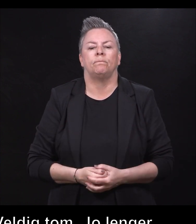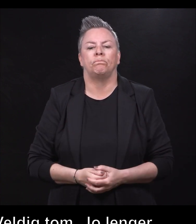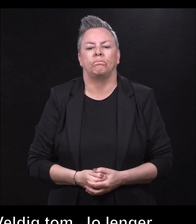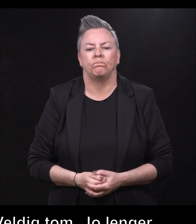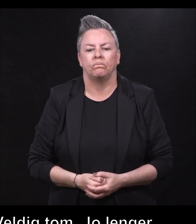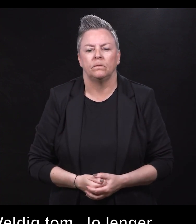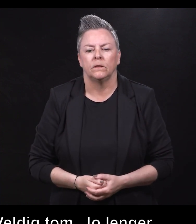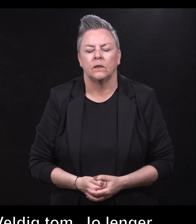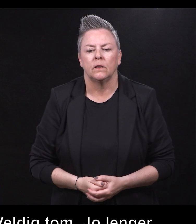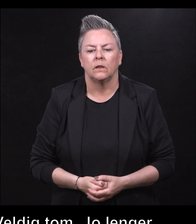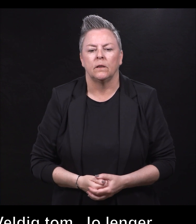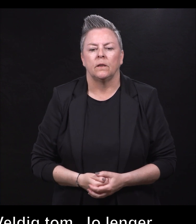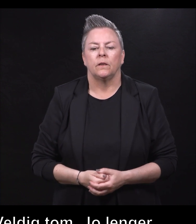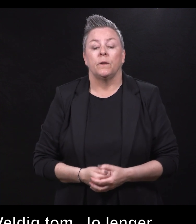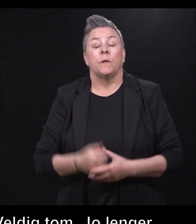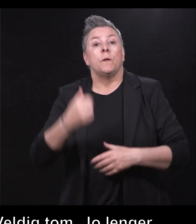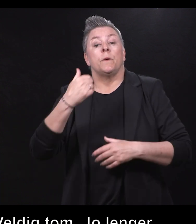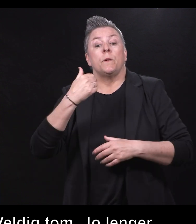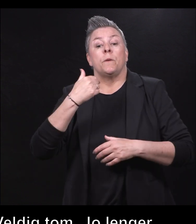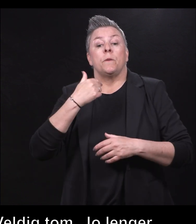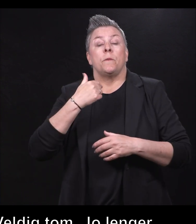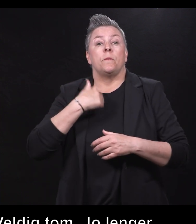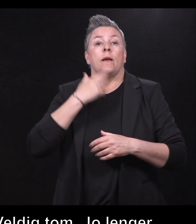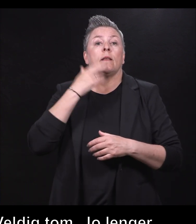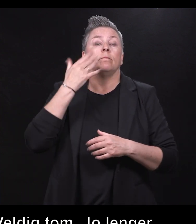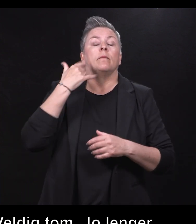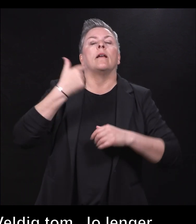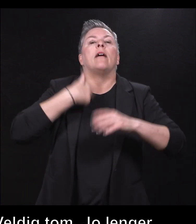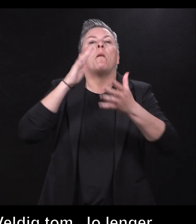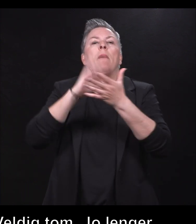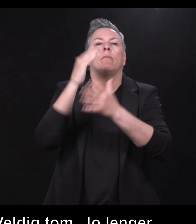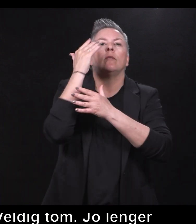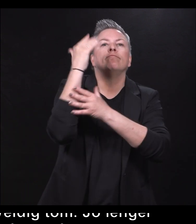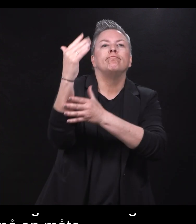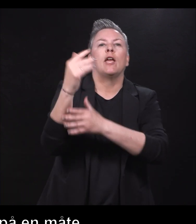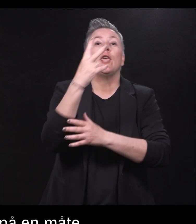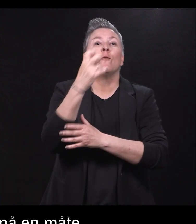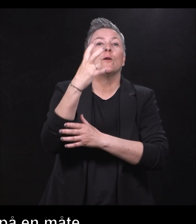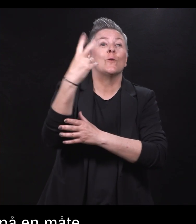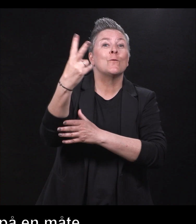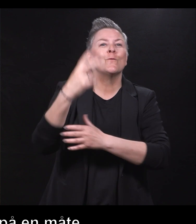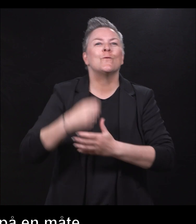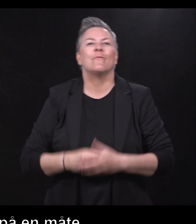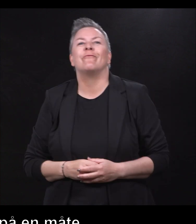havet. Jeg heter Katharina, og jeg var med på Windjammer Silas I-2022. Et stort